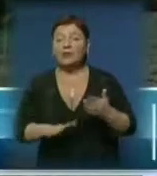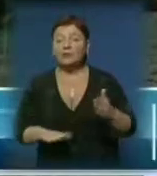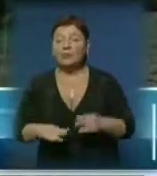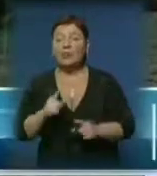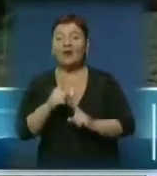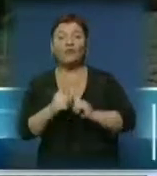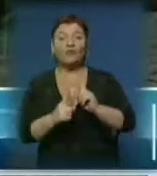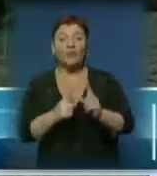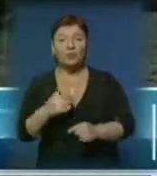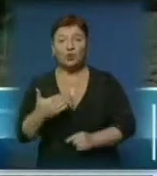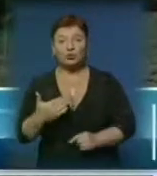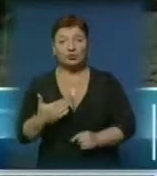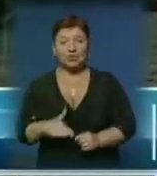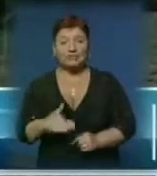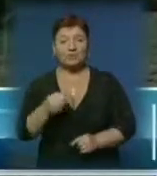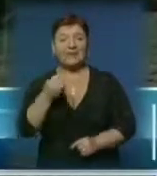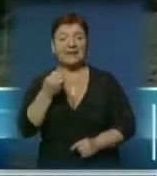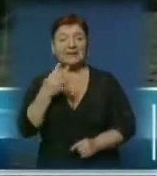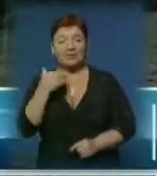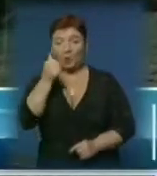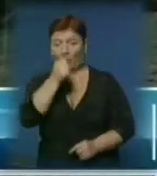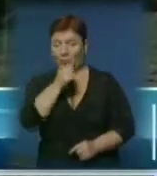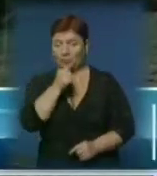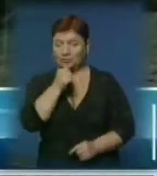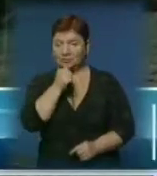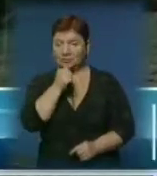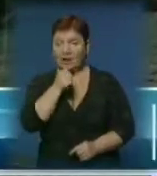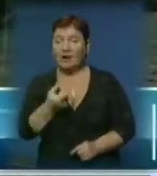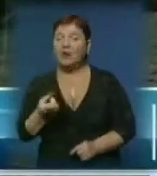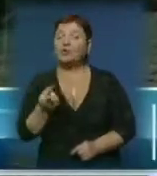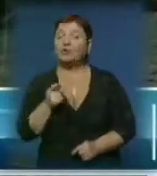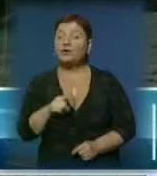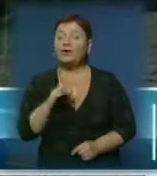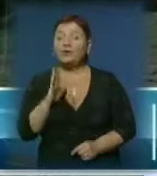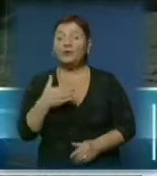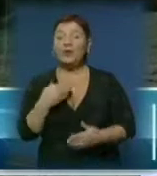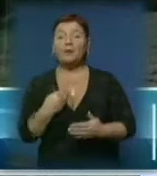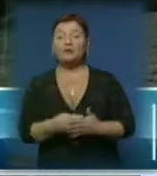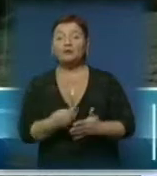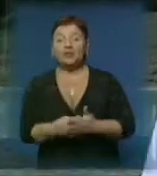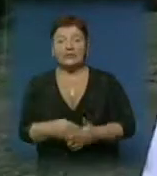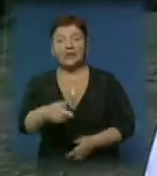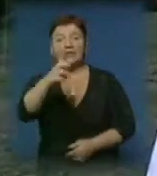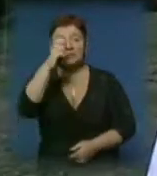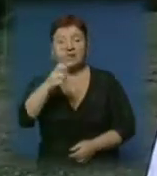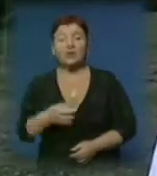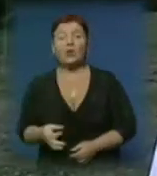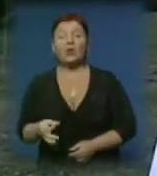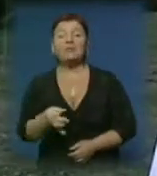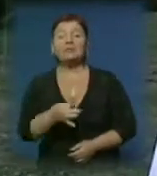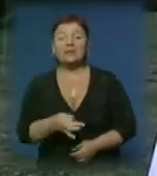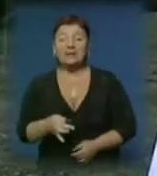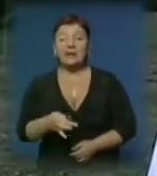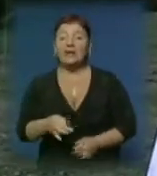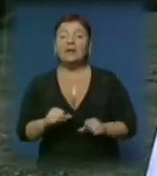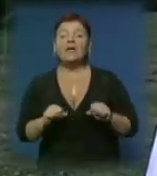реформи вже з 2015 року. Тоді буде бюджет іти державний, обласний. І